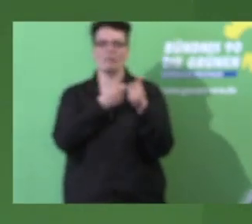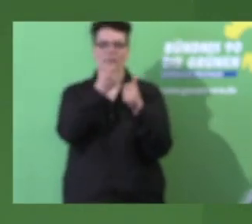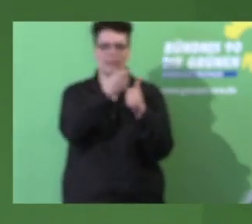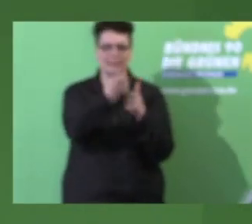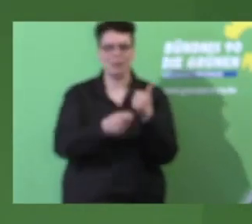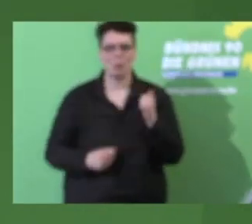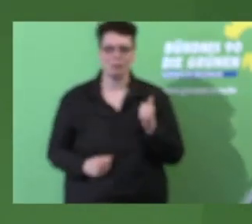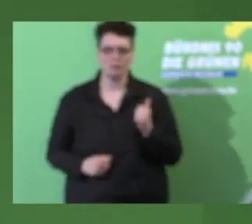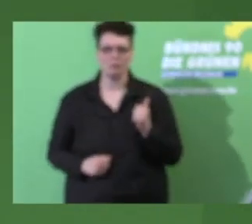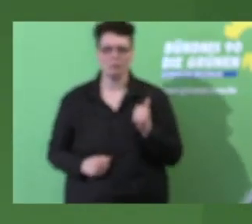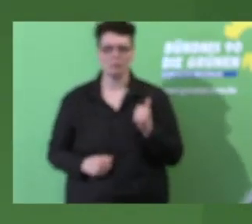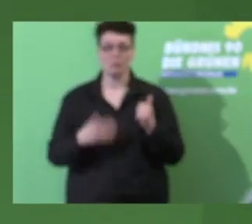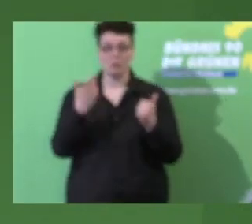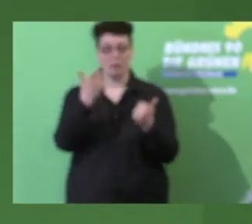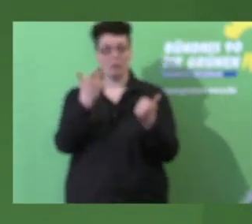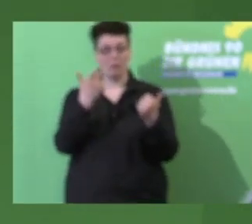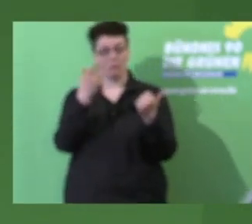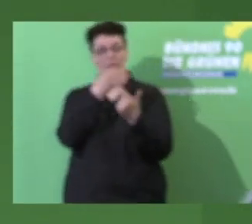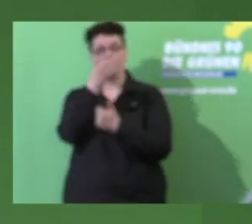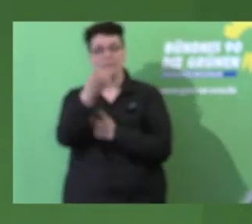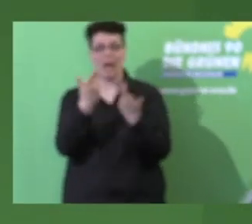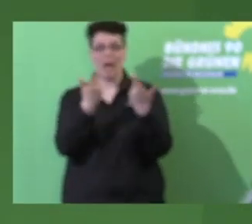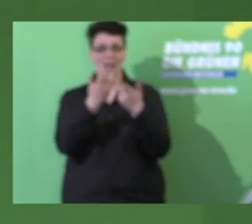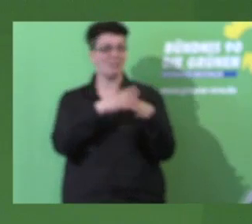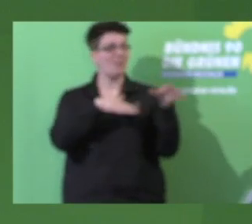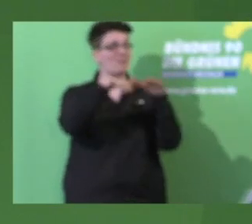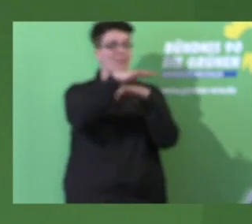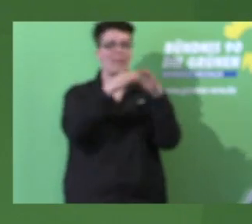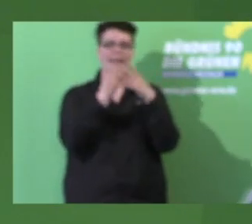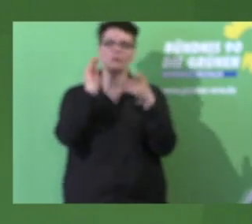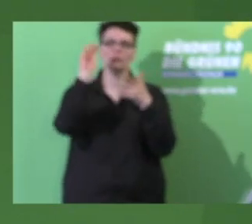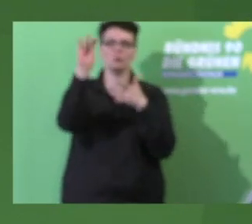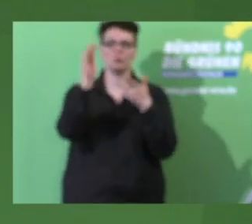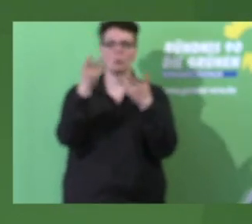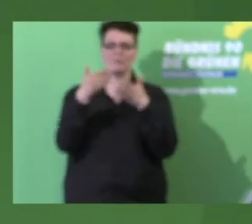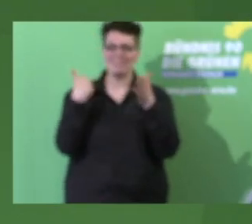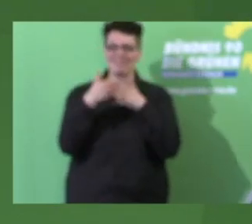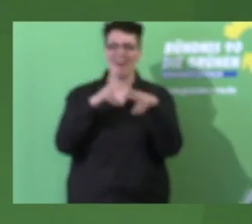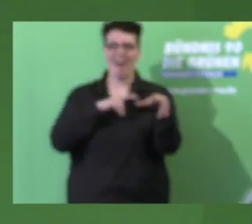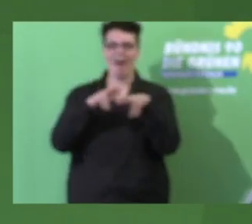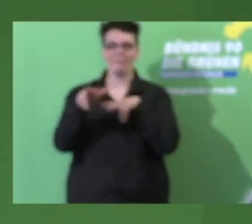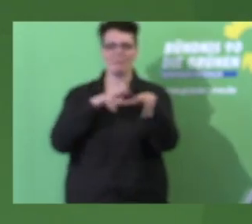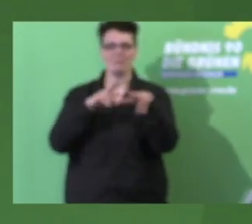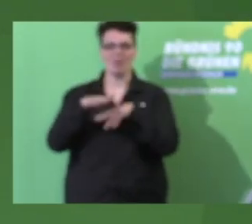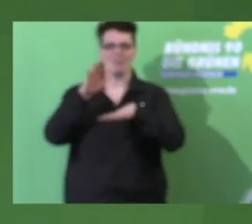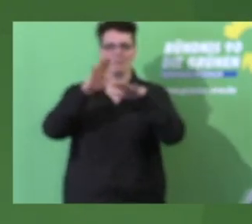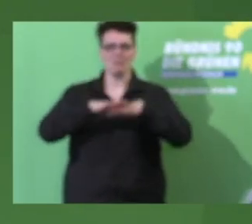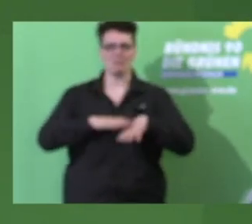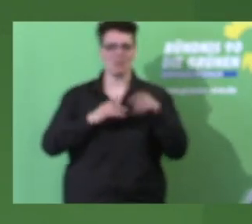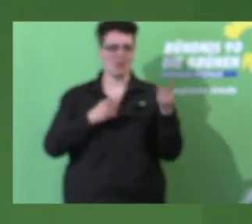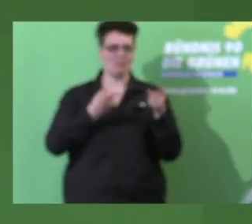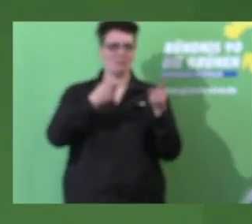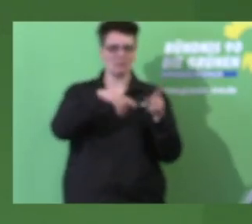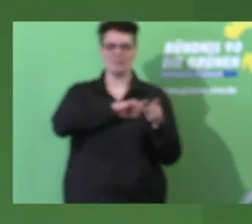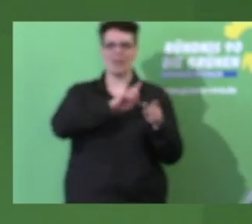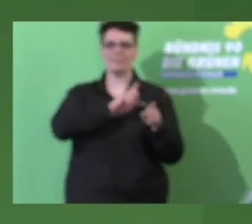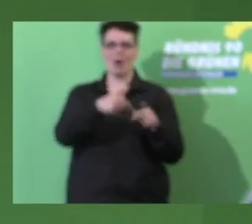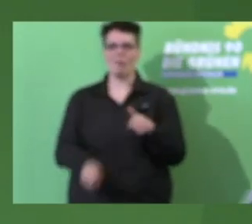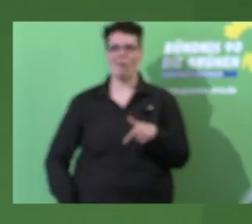eigenen Landesmitteln an der Finanzierung des Nahverkehrs nennenswert beteiligen? Oder wollt ihr erweitern, wie bisher hauptsächlich die